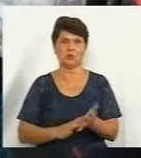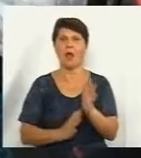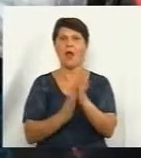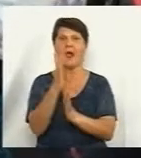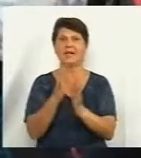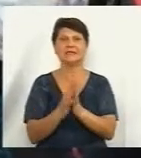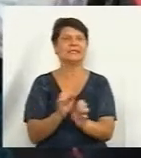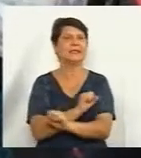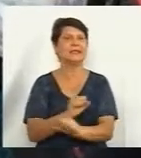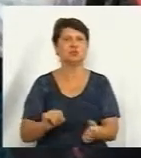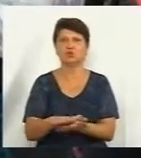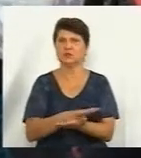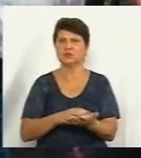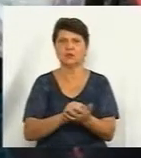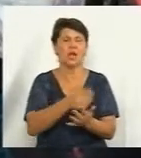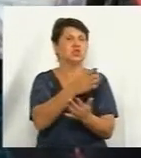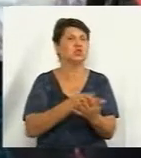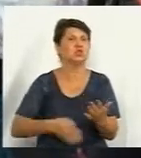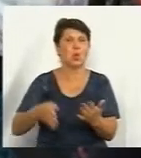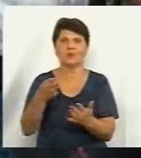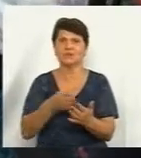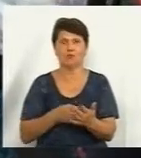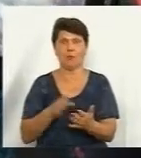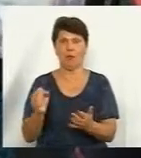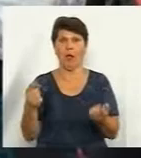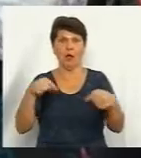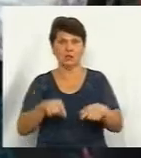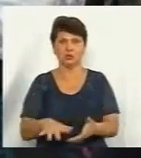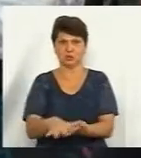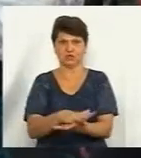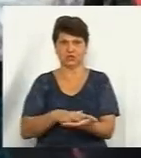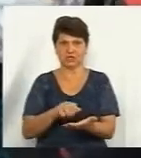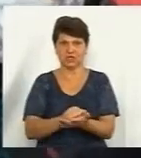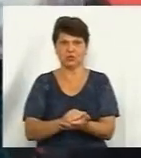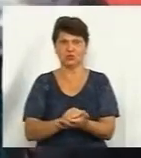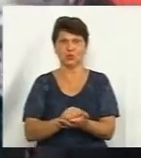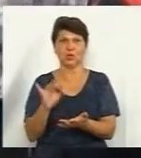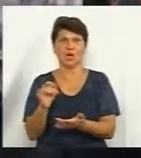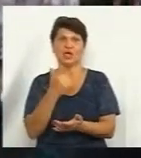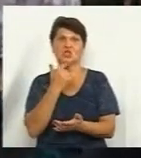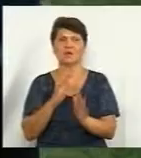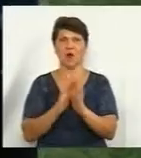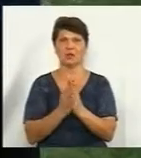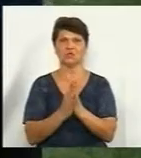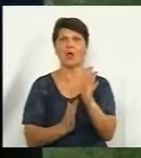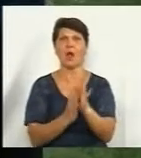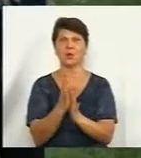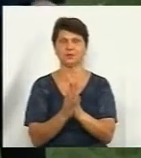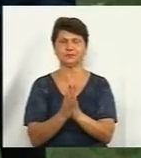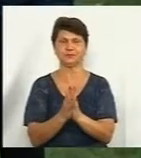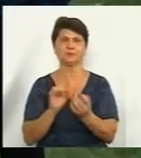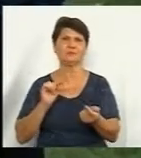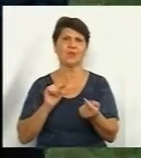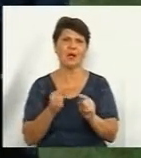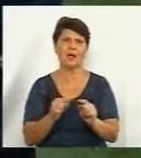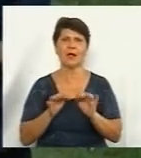можна знищувати зовсім. А тут знищують ліс, червонокнижні рослини. До акції протесту